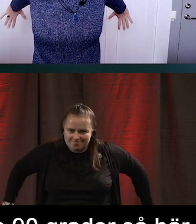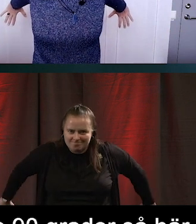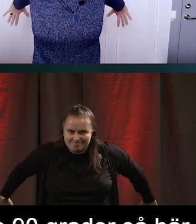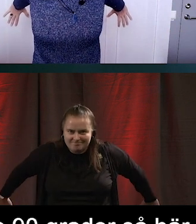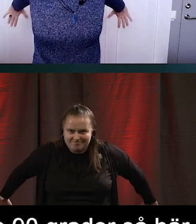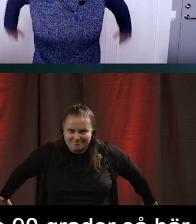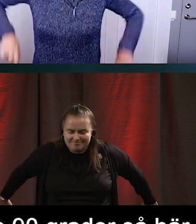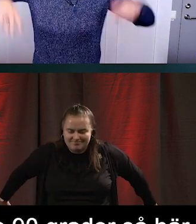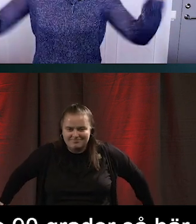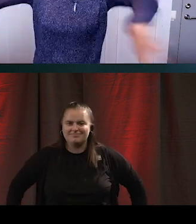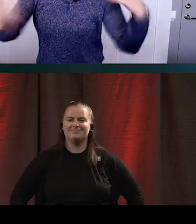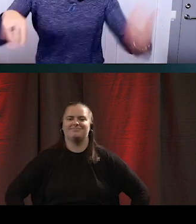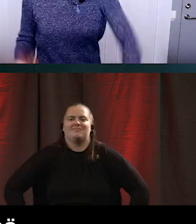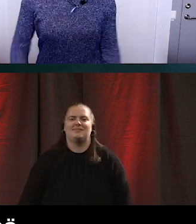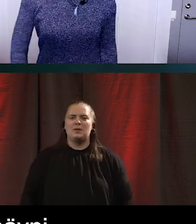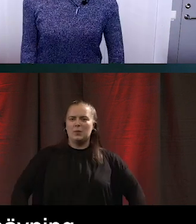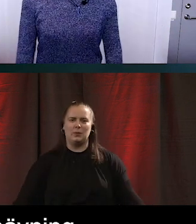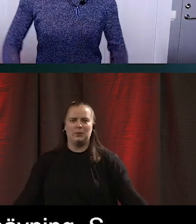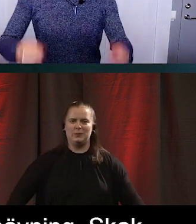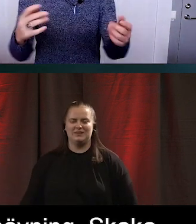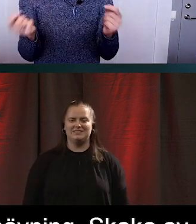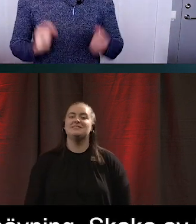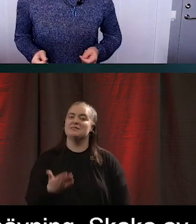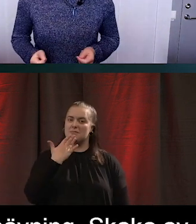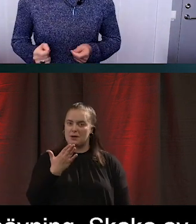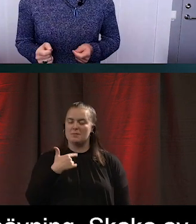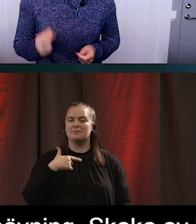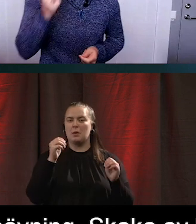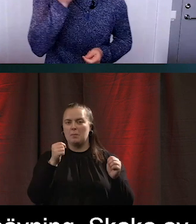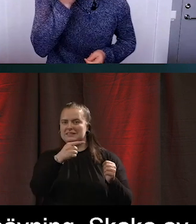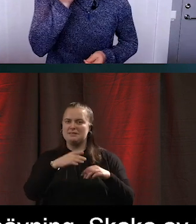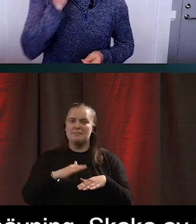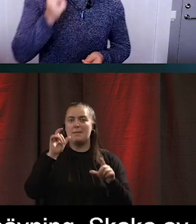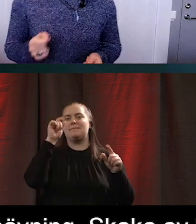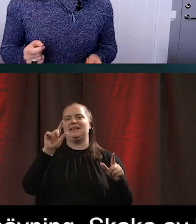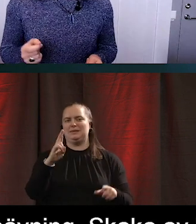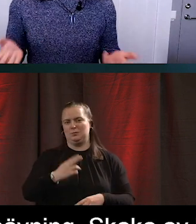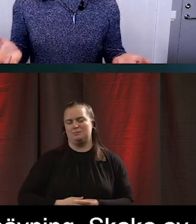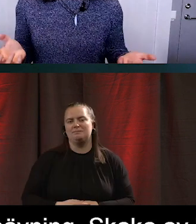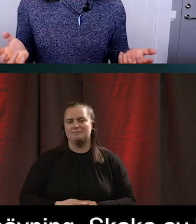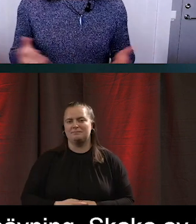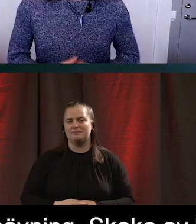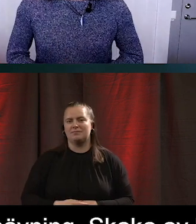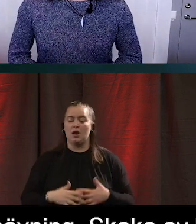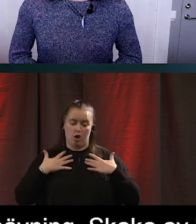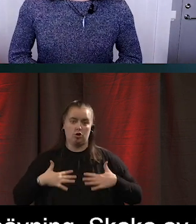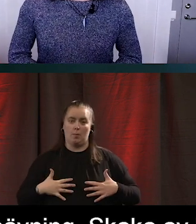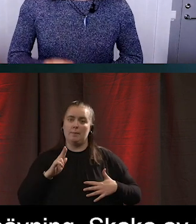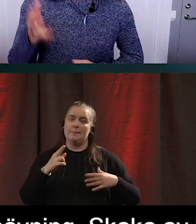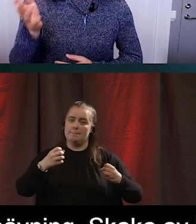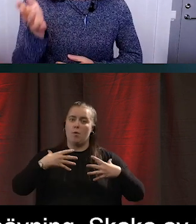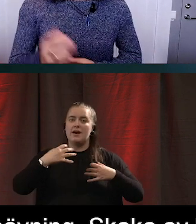bak väggen bakom oss. Så, skaka av lite och så hoppas jag att vi alla är lite piggare för det. Kroppen påverkar nämligen